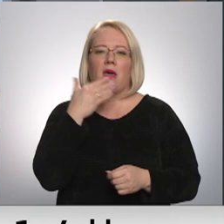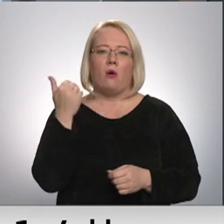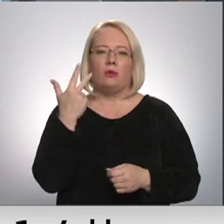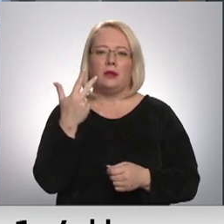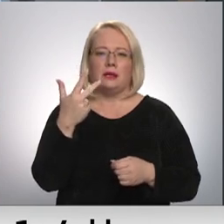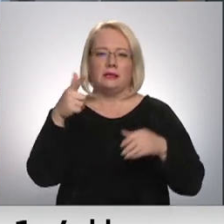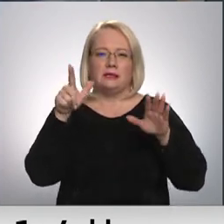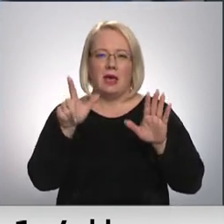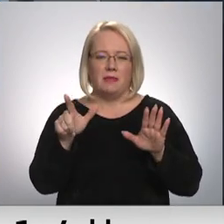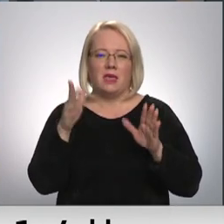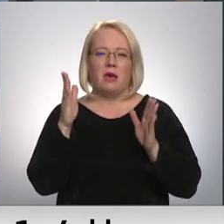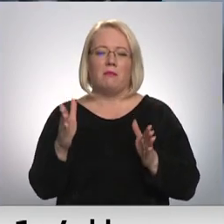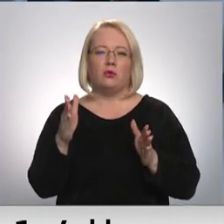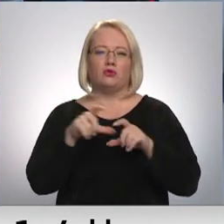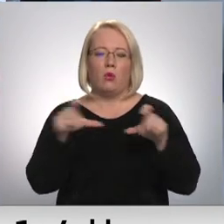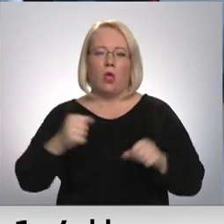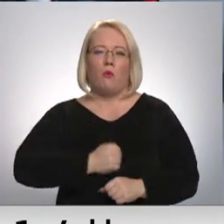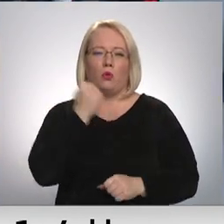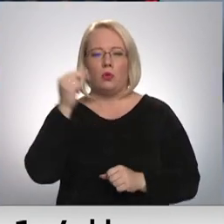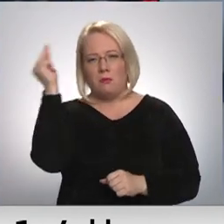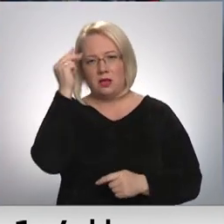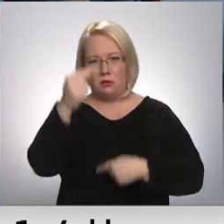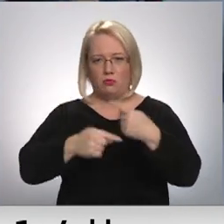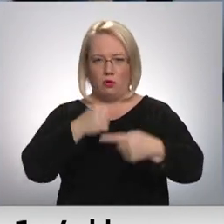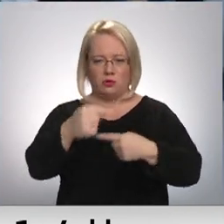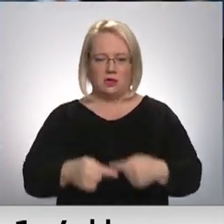mācību process būs apgrūtināts atsevišķos mācību priekšmetos.